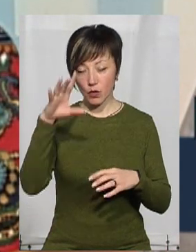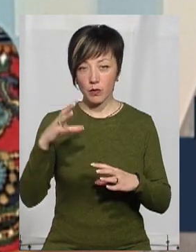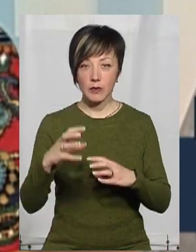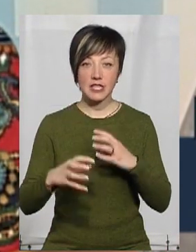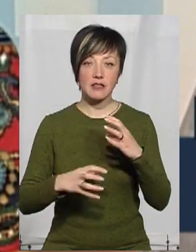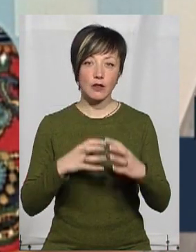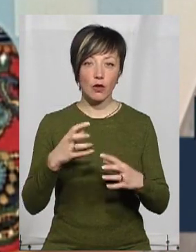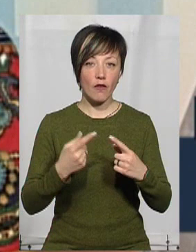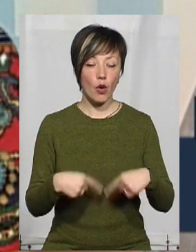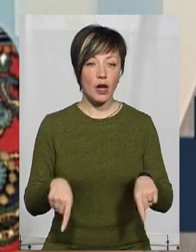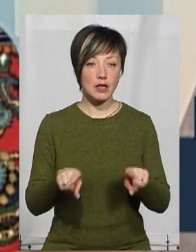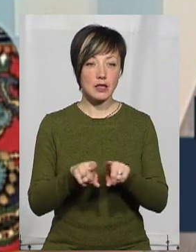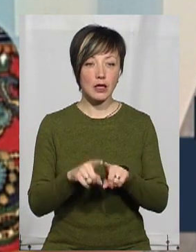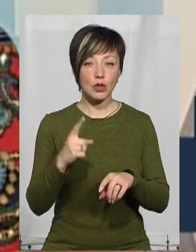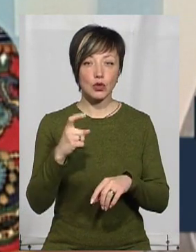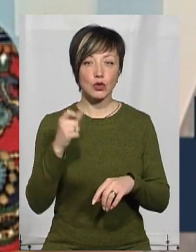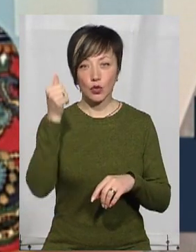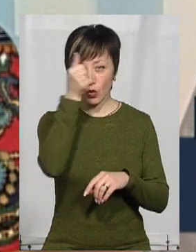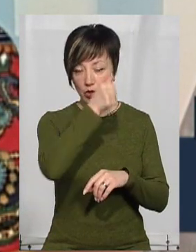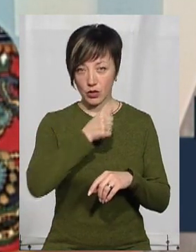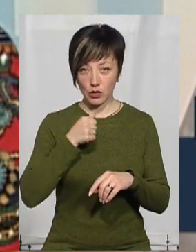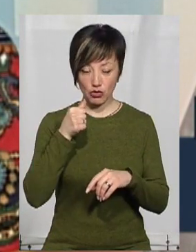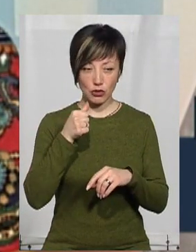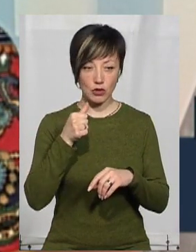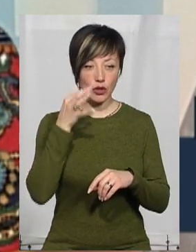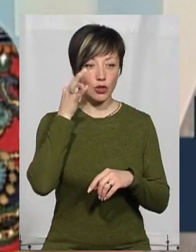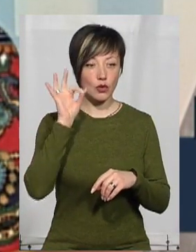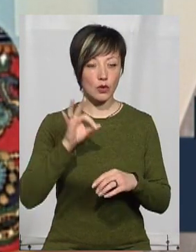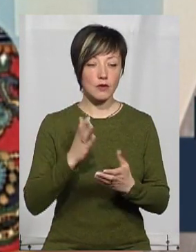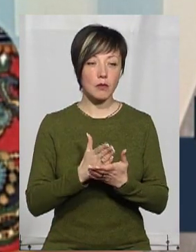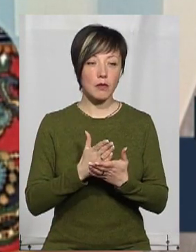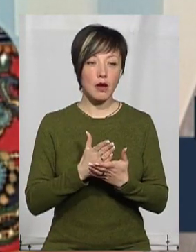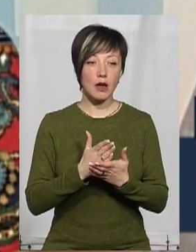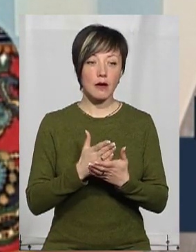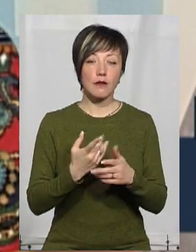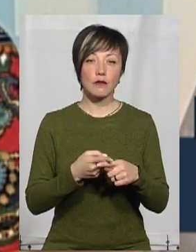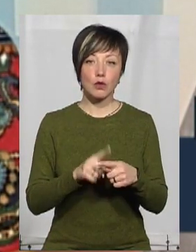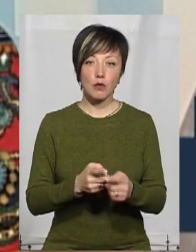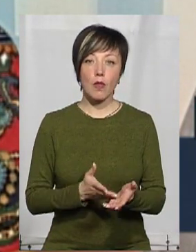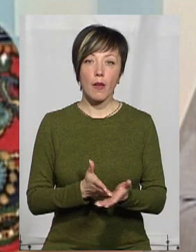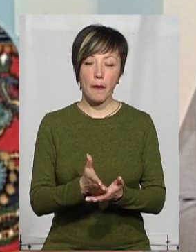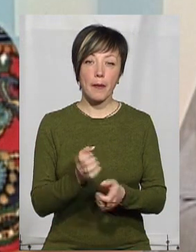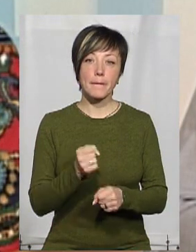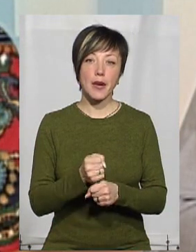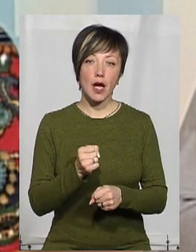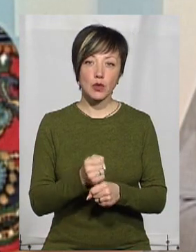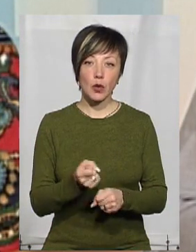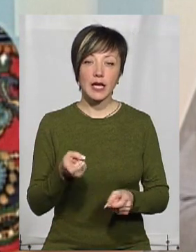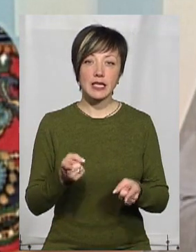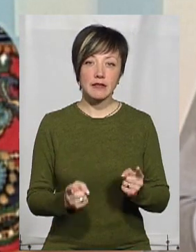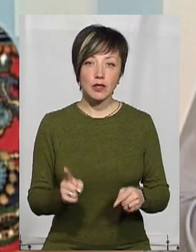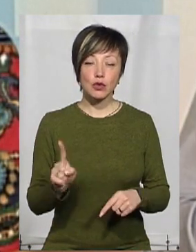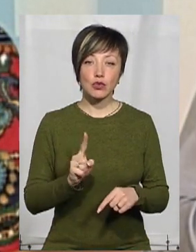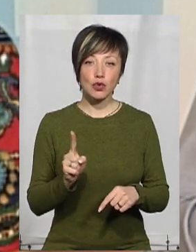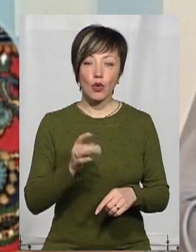світова організація майже 100-річним, не майже, а більше, ніж 100-річний досвід. І вона саме в цьому напрямку працює. Та, звісно,